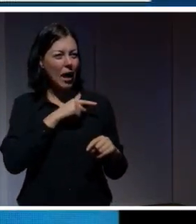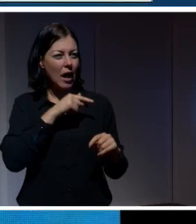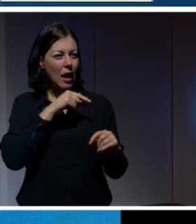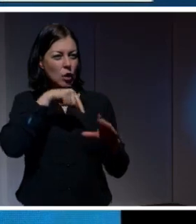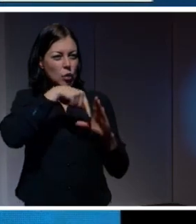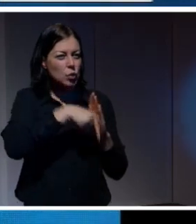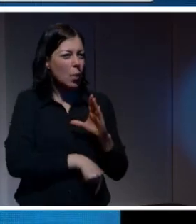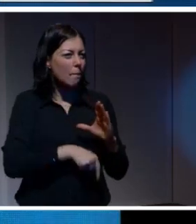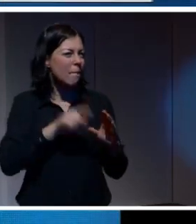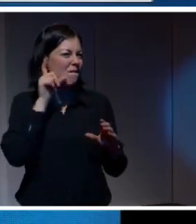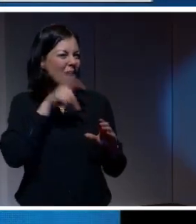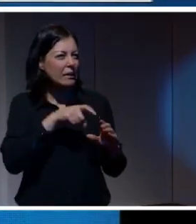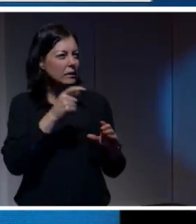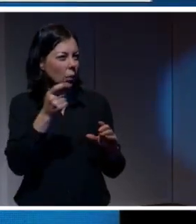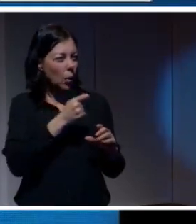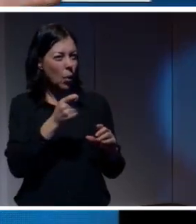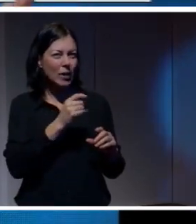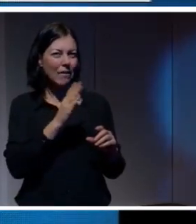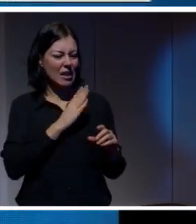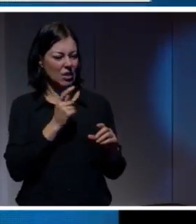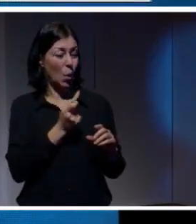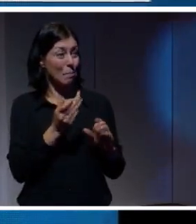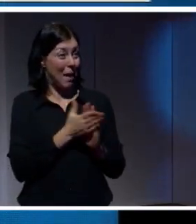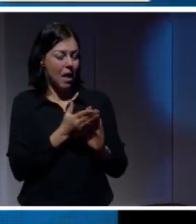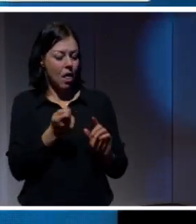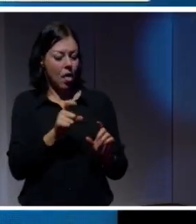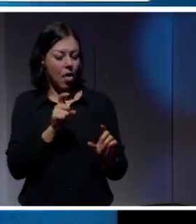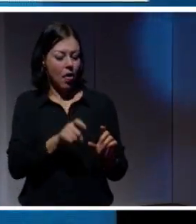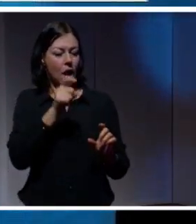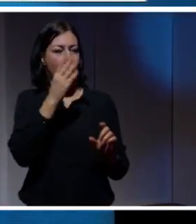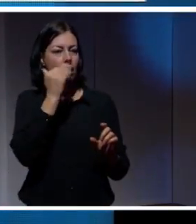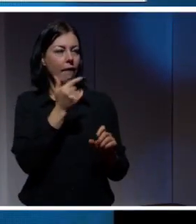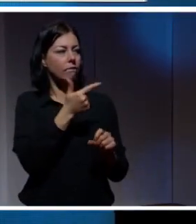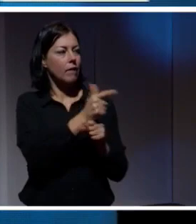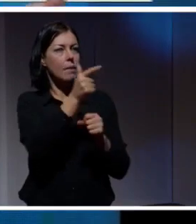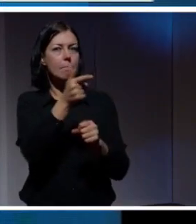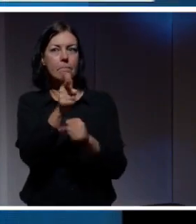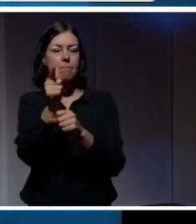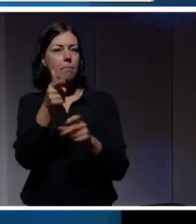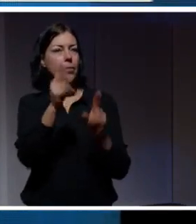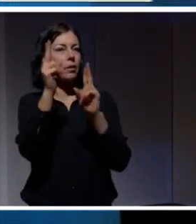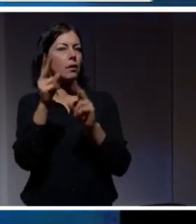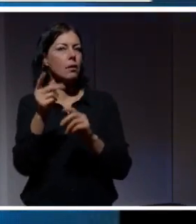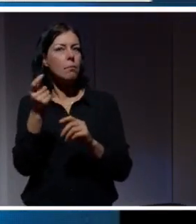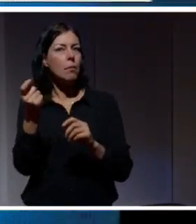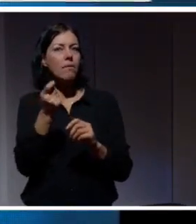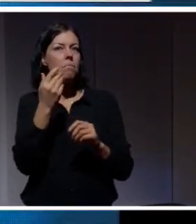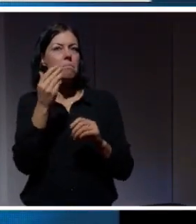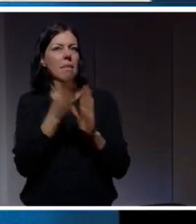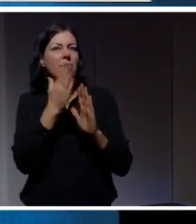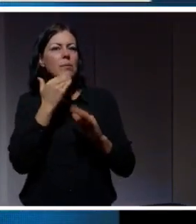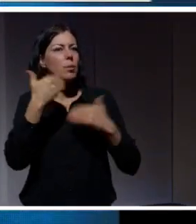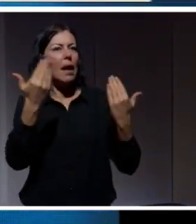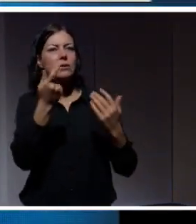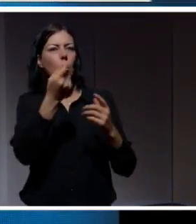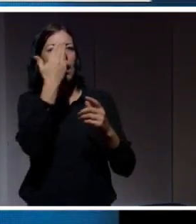typer av appar och teknologier där man nu med en knapptryckning kan ta en video på vem som helst och få den att säga vad